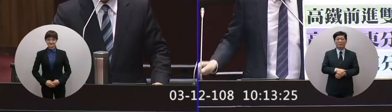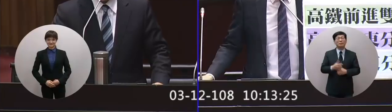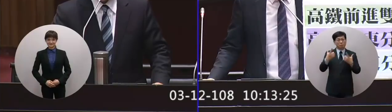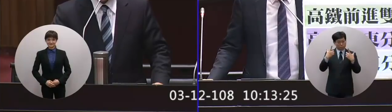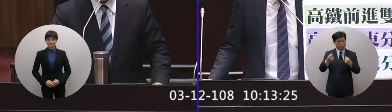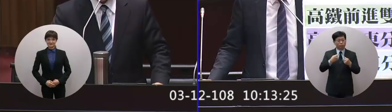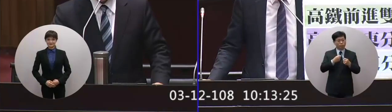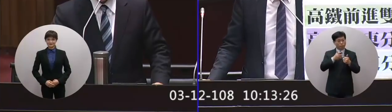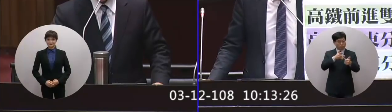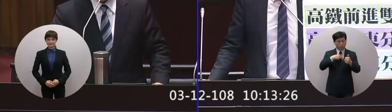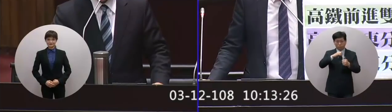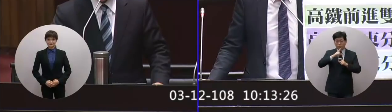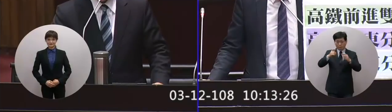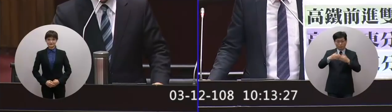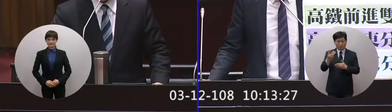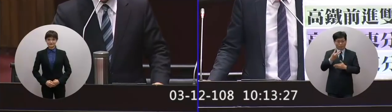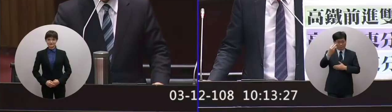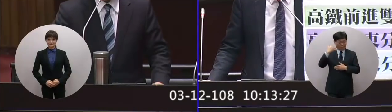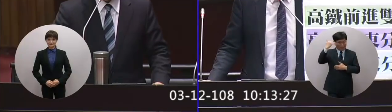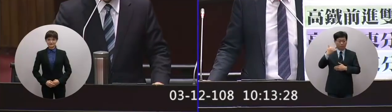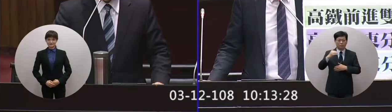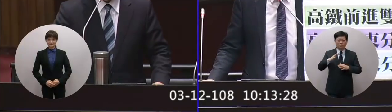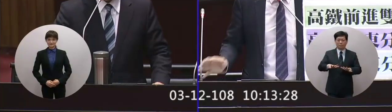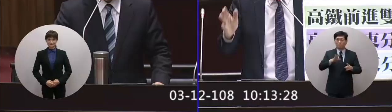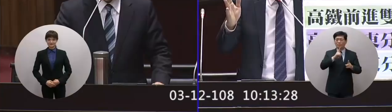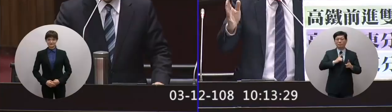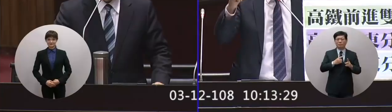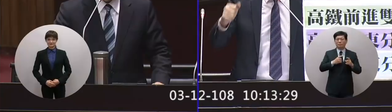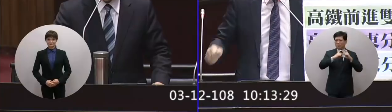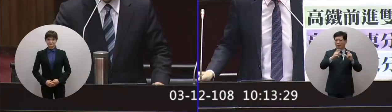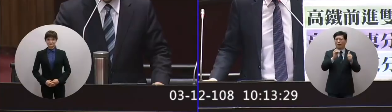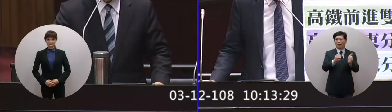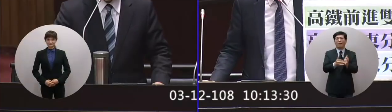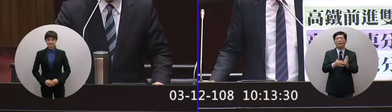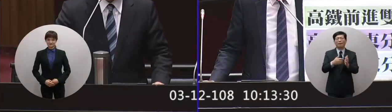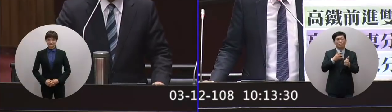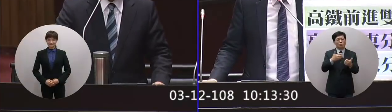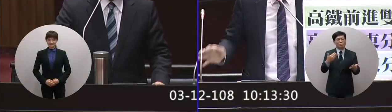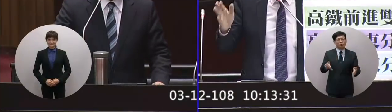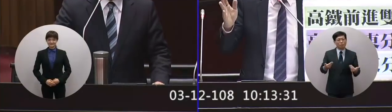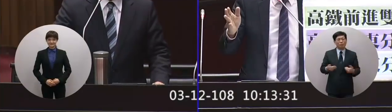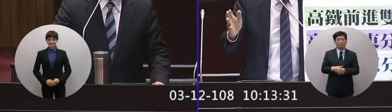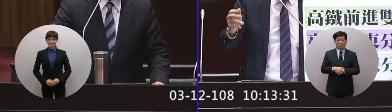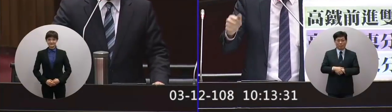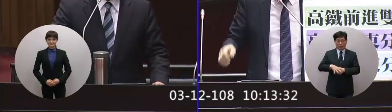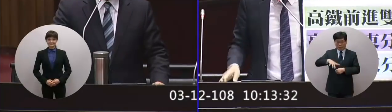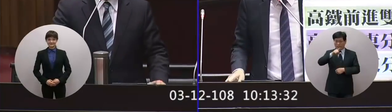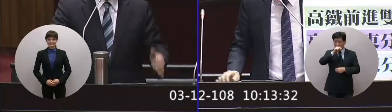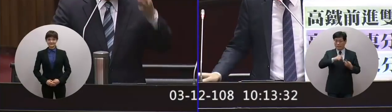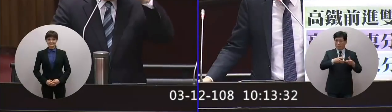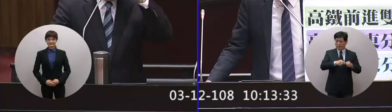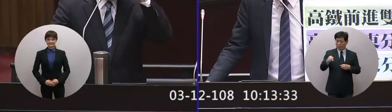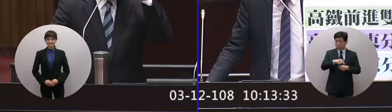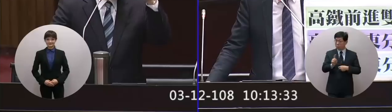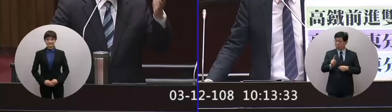我本來要跟你說屏東現在哪三高但是蛋放在面前我給你問一個問題很輕鬆的是先有雞還是先